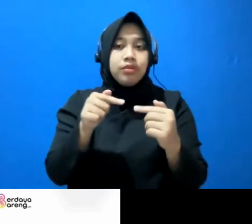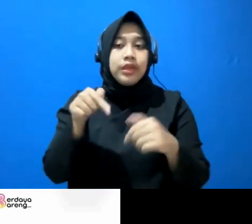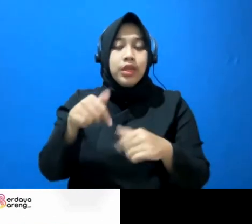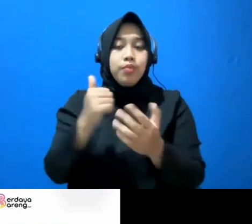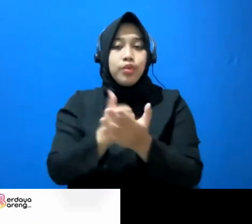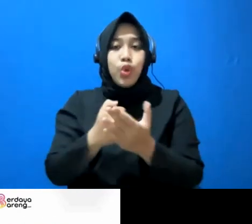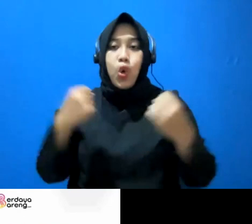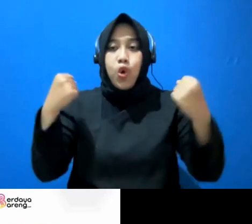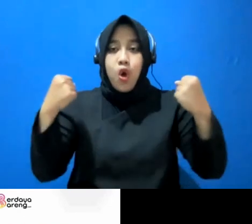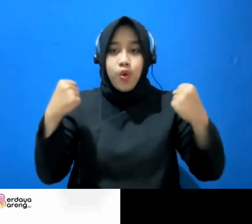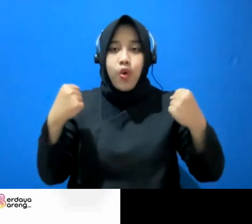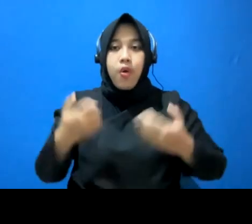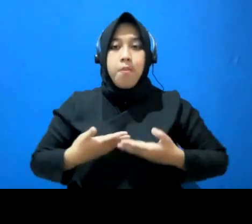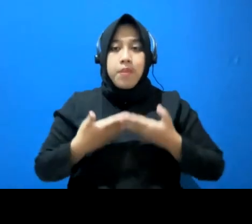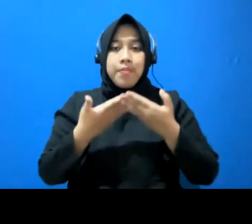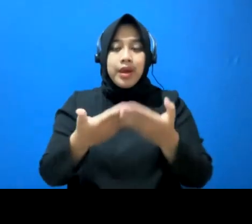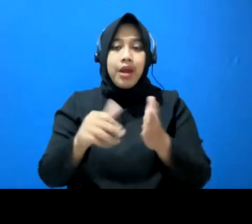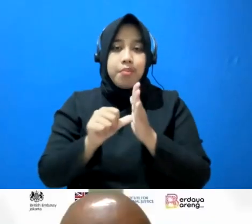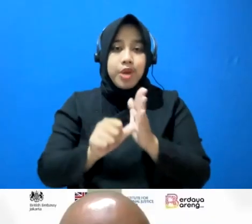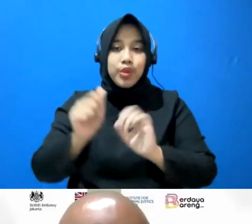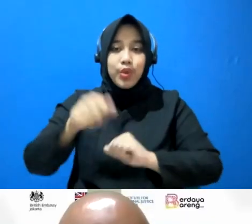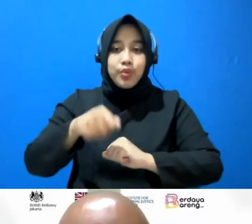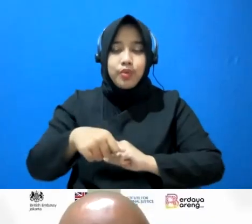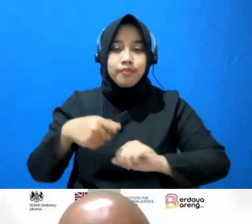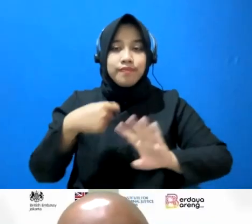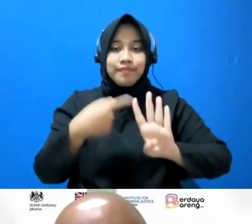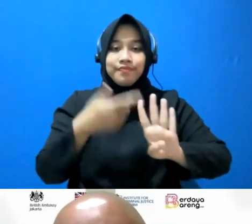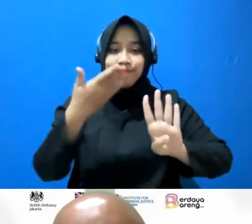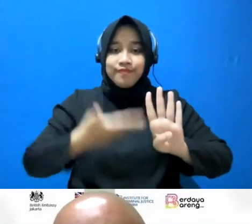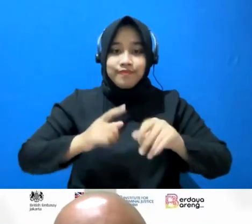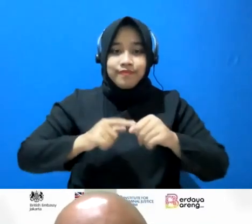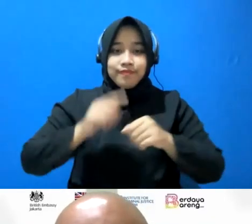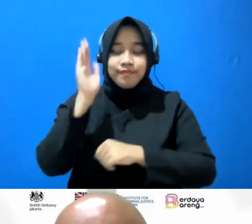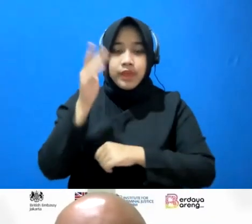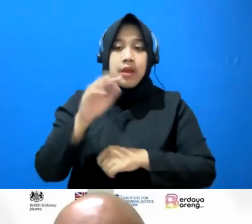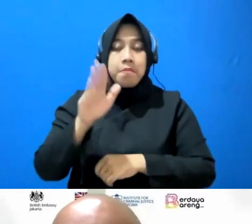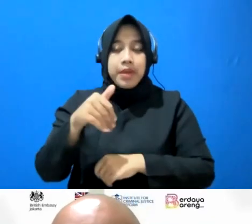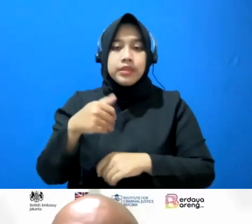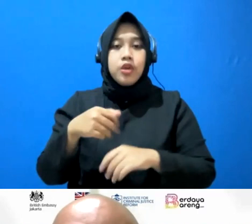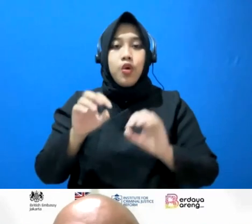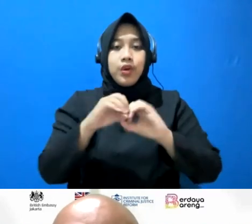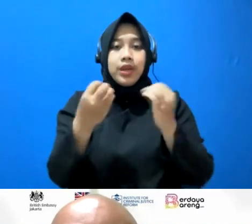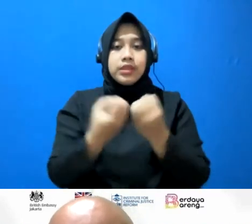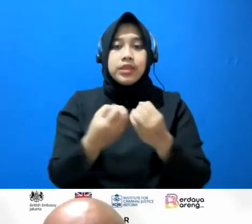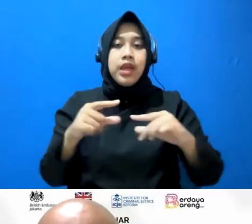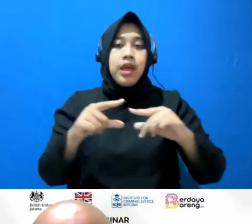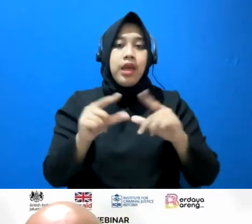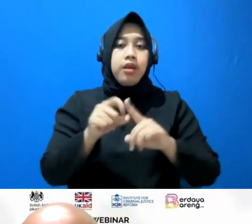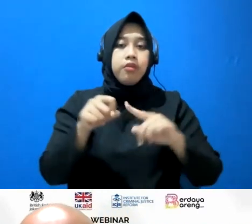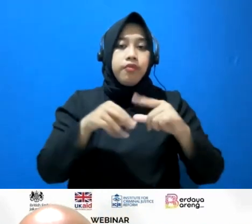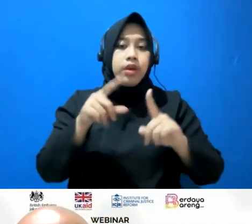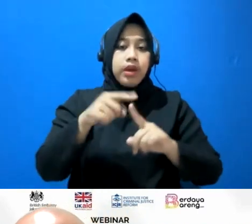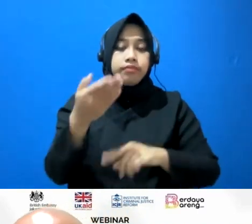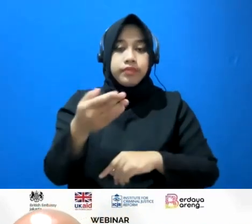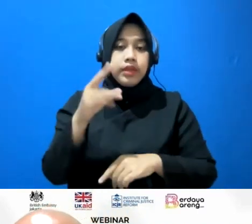hukum selanjutnya pembicara keempat kita masih dari organisasi advokat ada Mas Ibrahim SHCLA